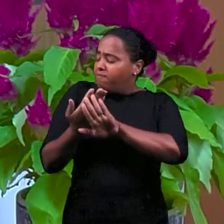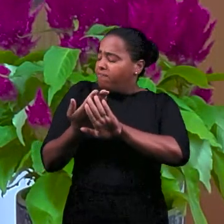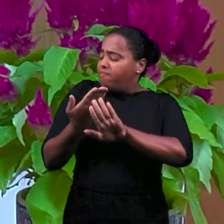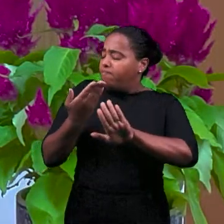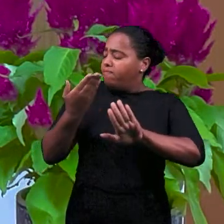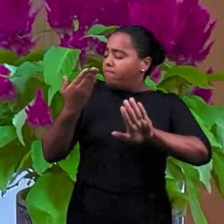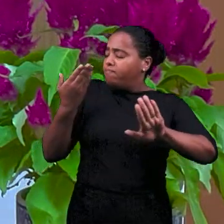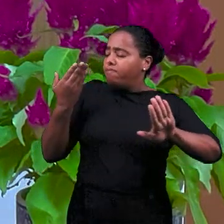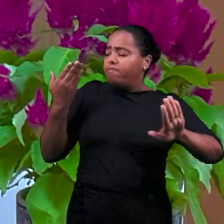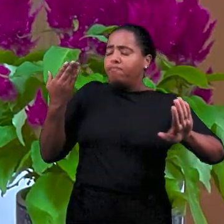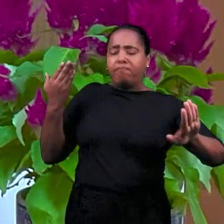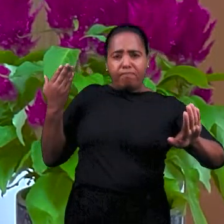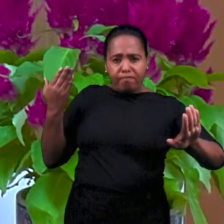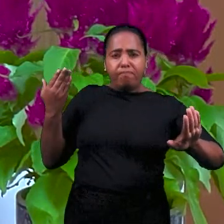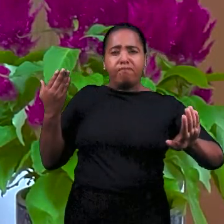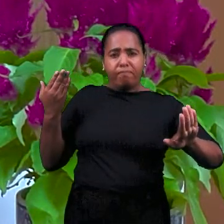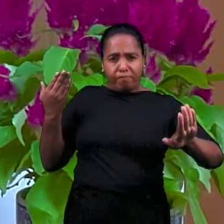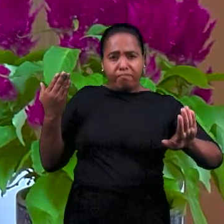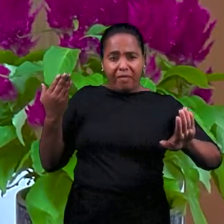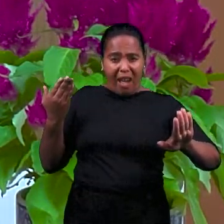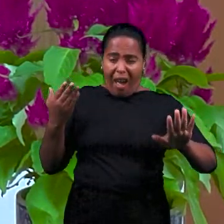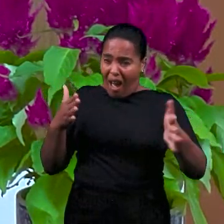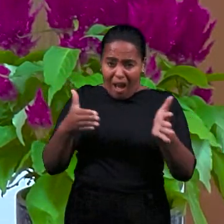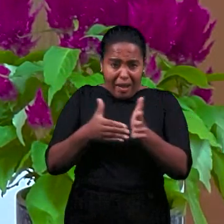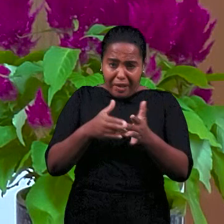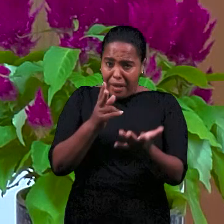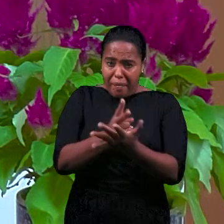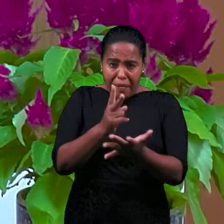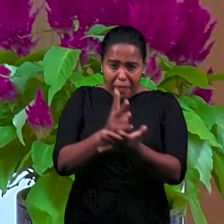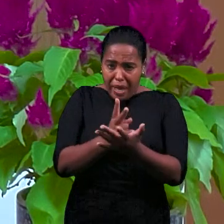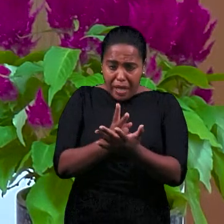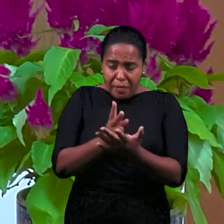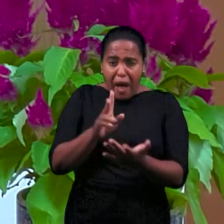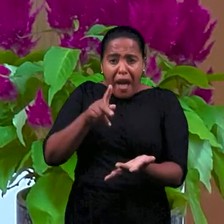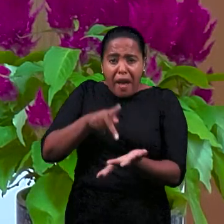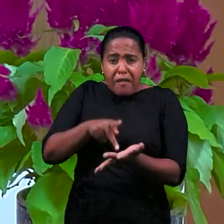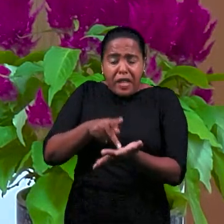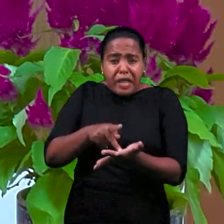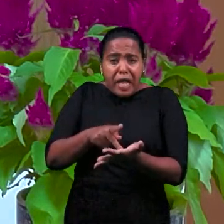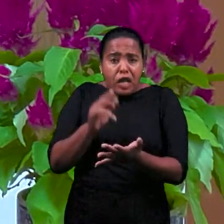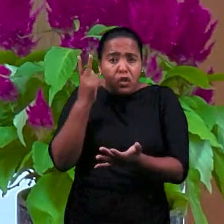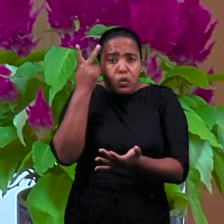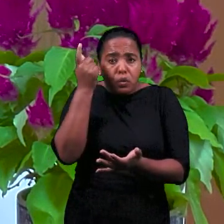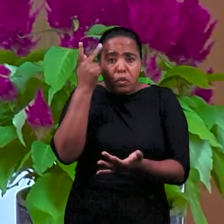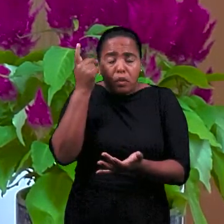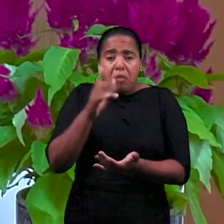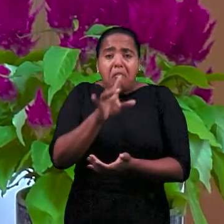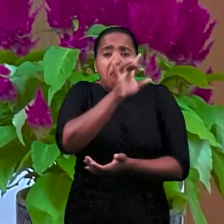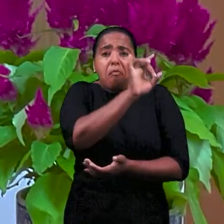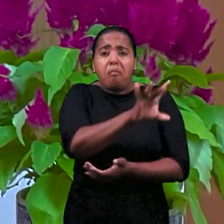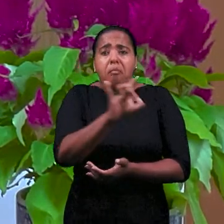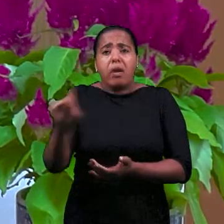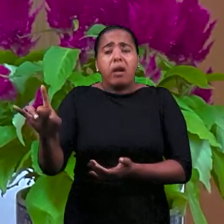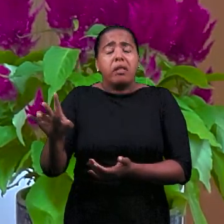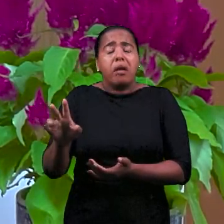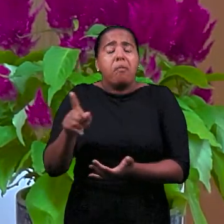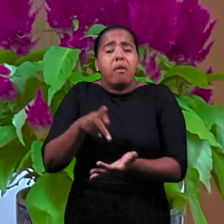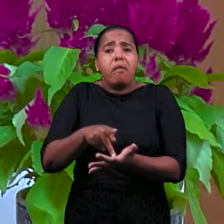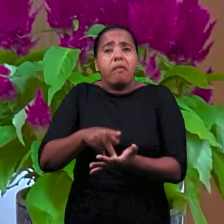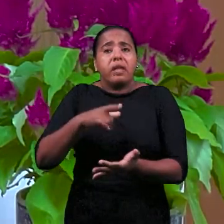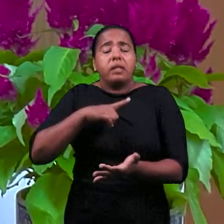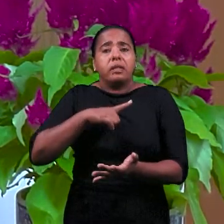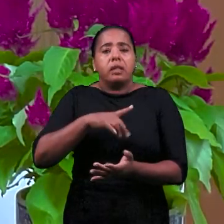Люди отвергаются, отходят от истины. каждого своя истина. И каждый